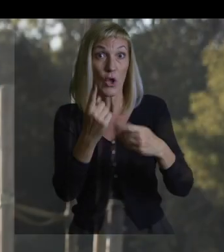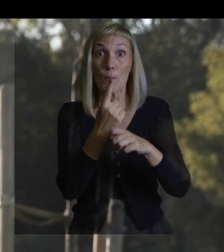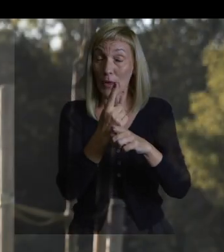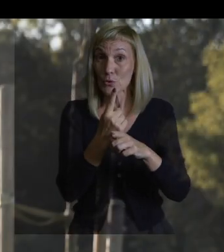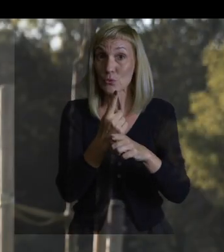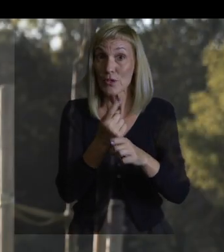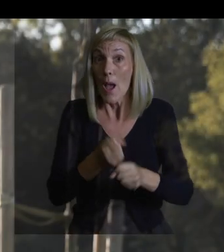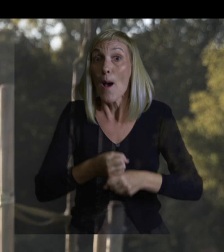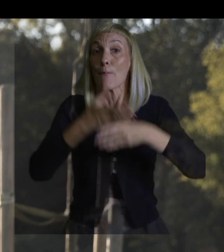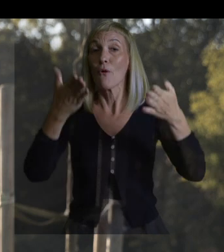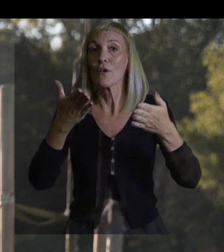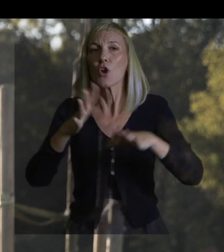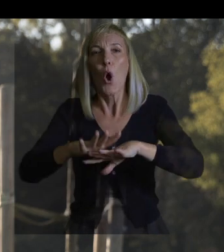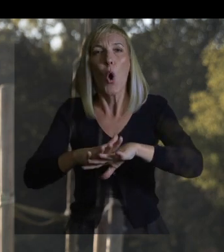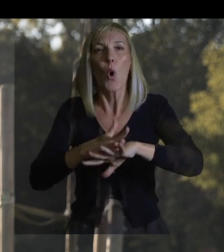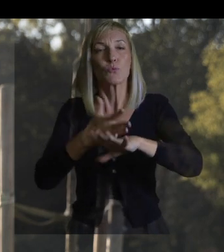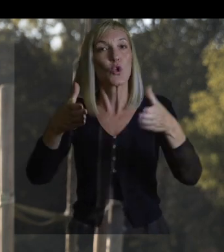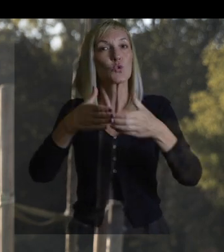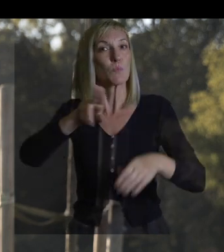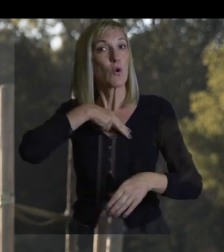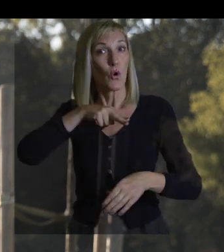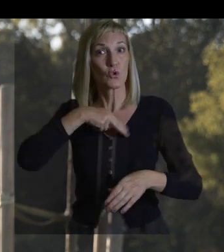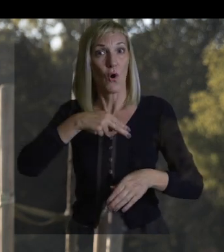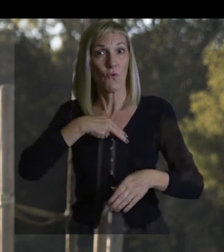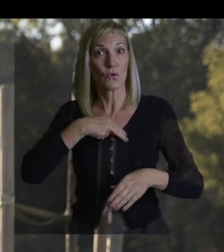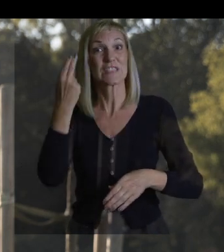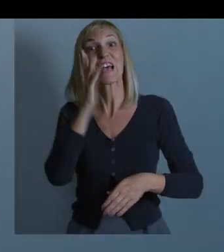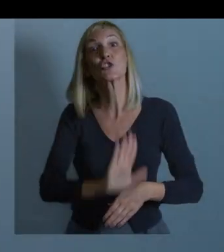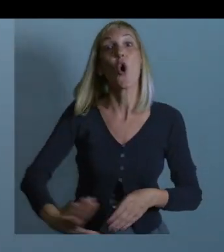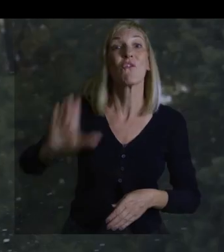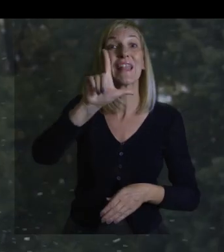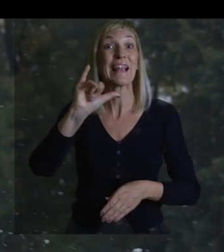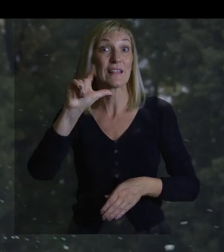povečala občutek o družbene odgovornosti Lidla Slovenija.